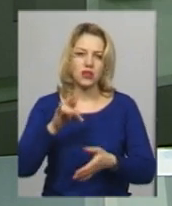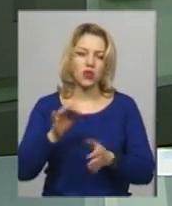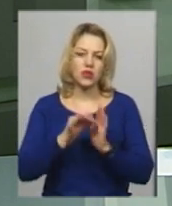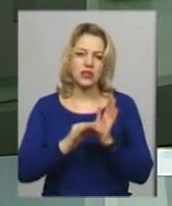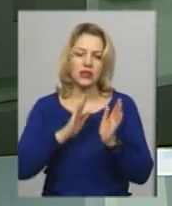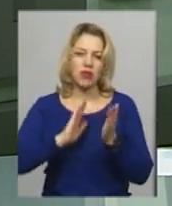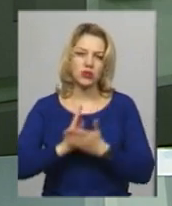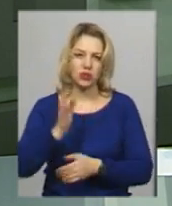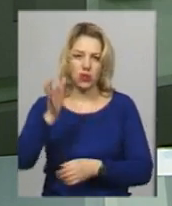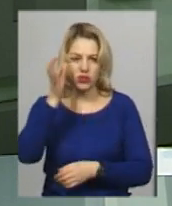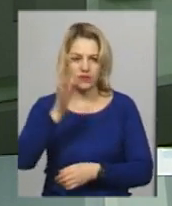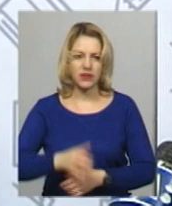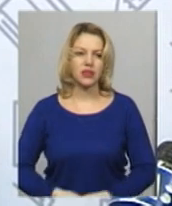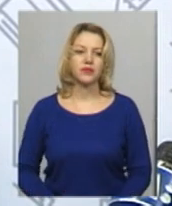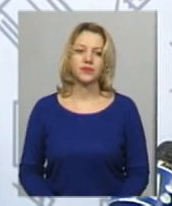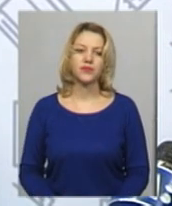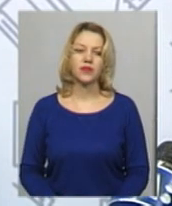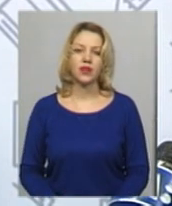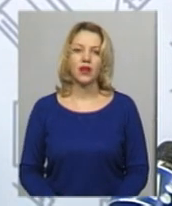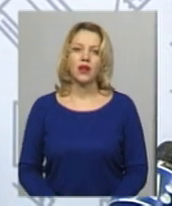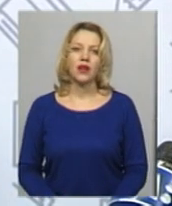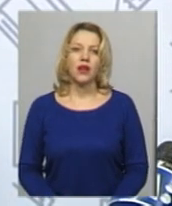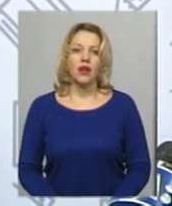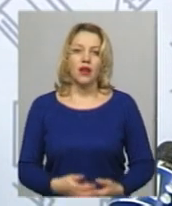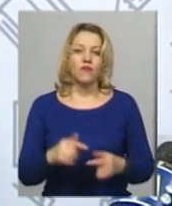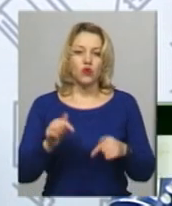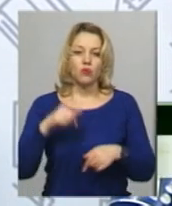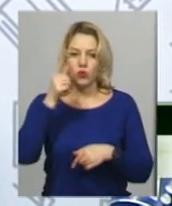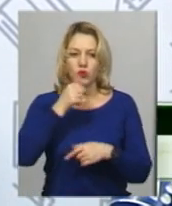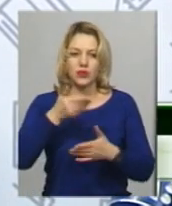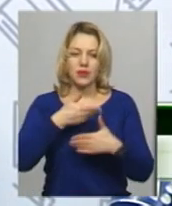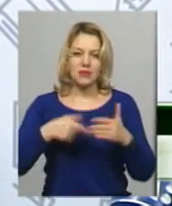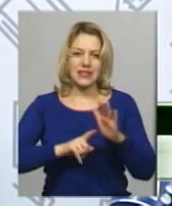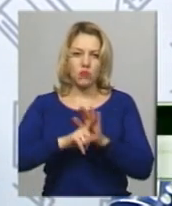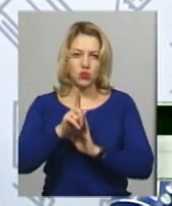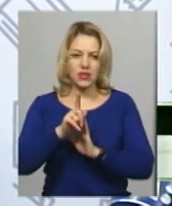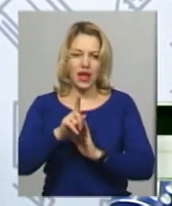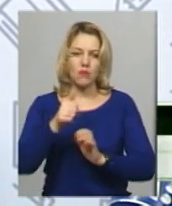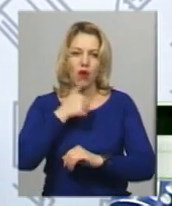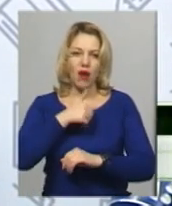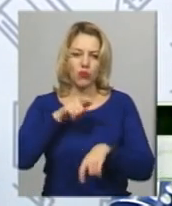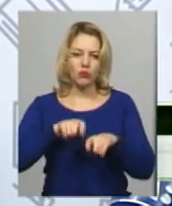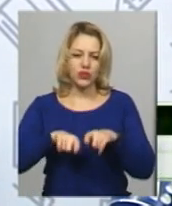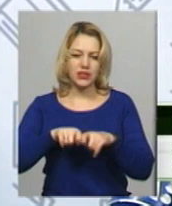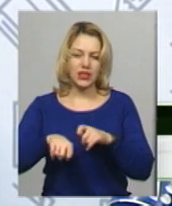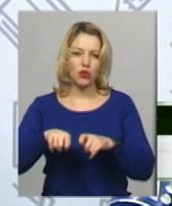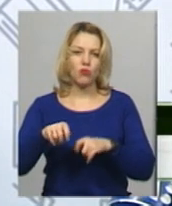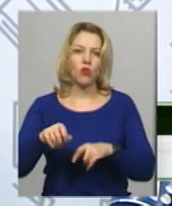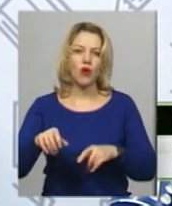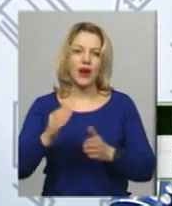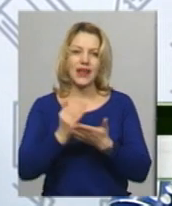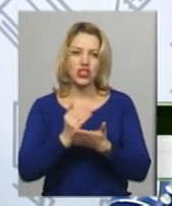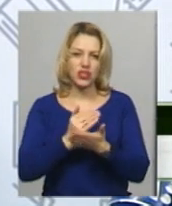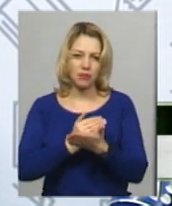освіти Валерій Бойко. В цьому році ми запускаємо в апробаційному пілотному режимі